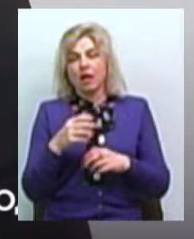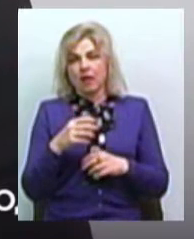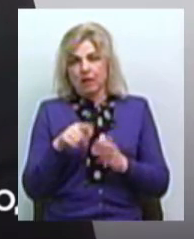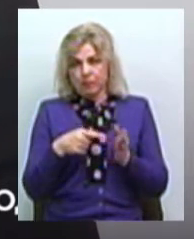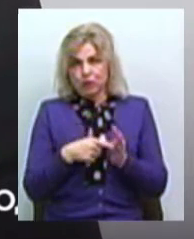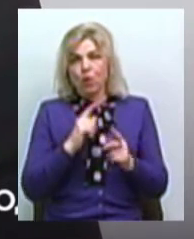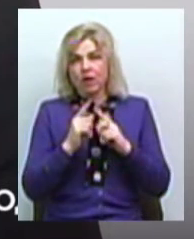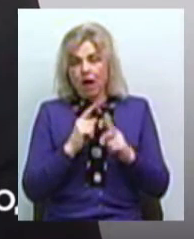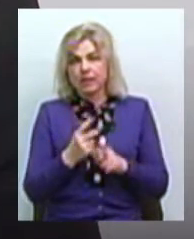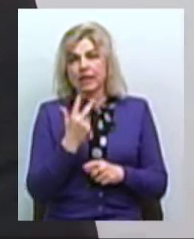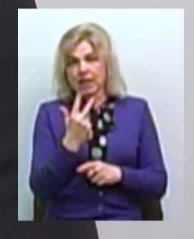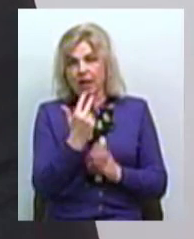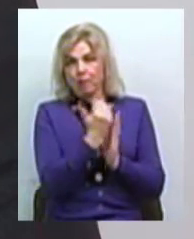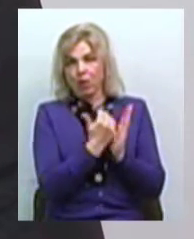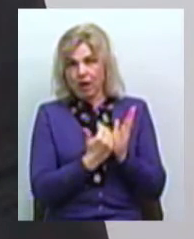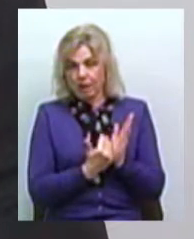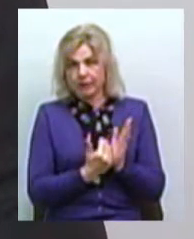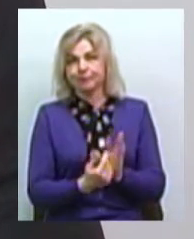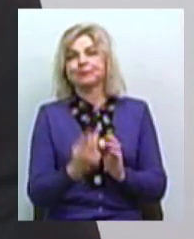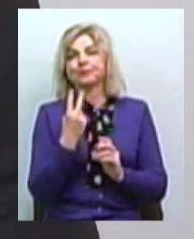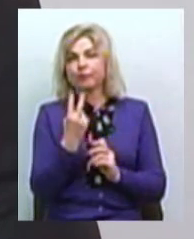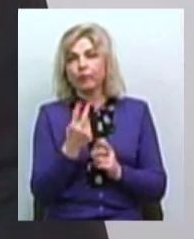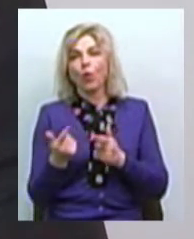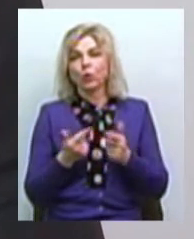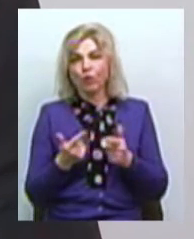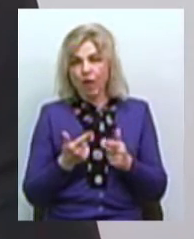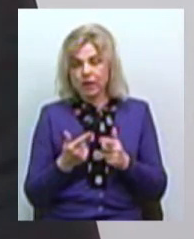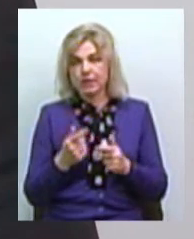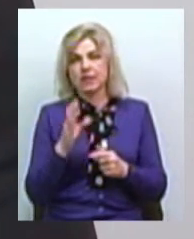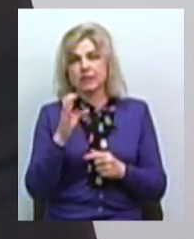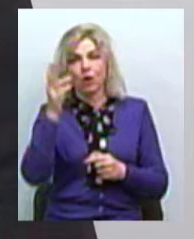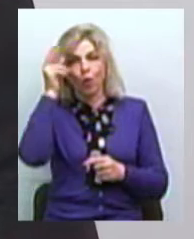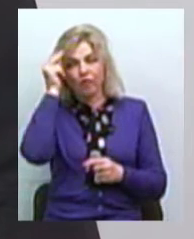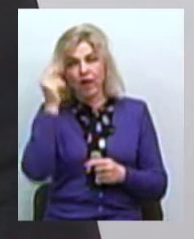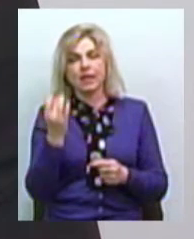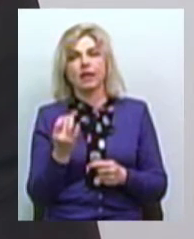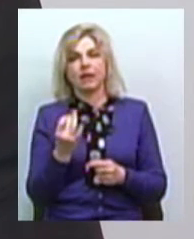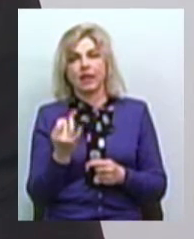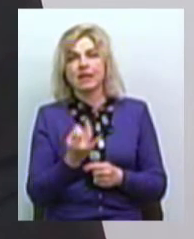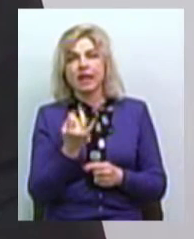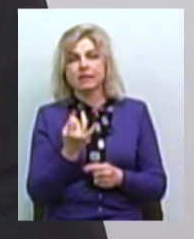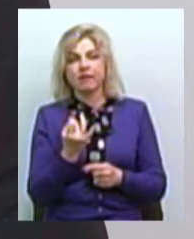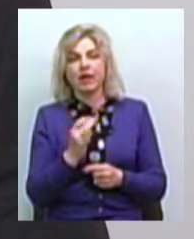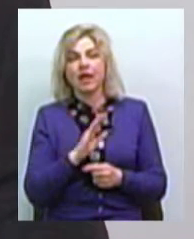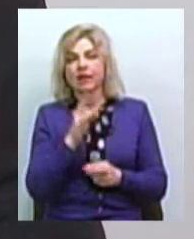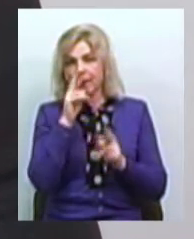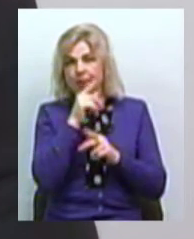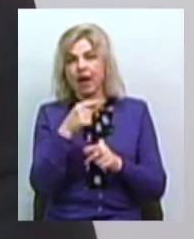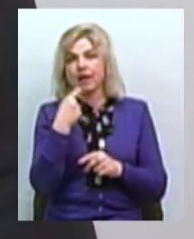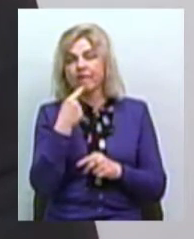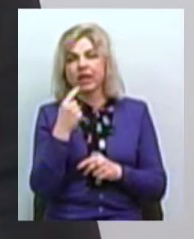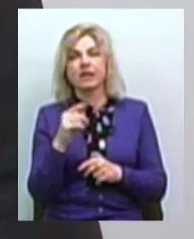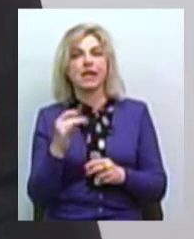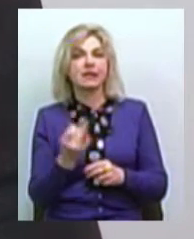Дві, які з них вже готові до розгляду. Одна готувалася з врахуванням інтересів, неправильно казати,